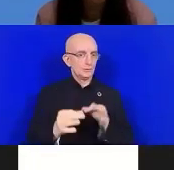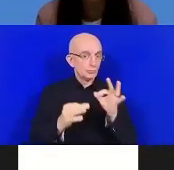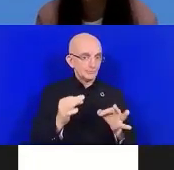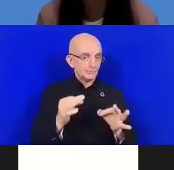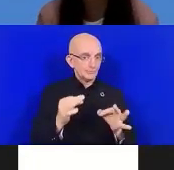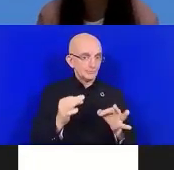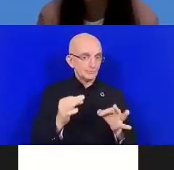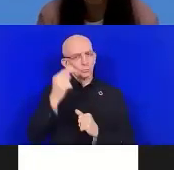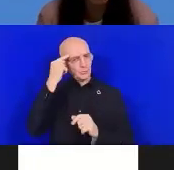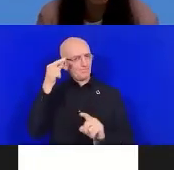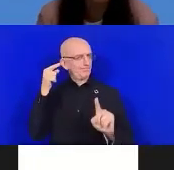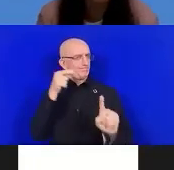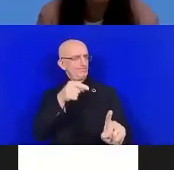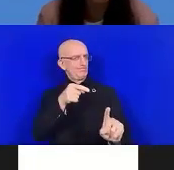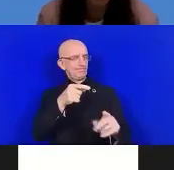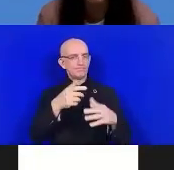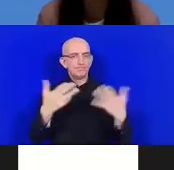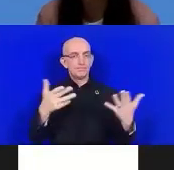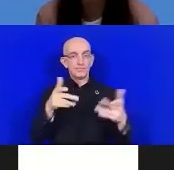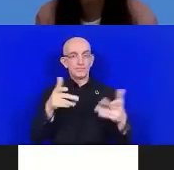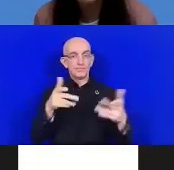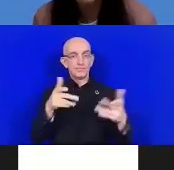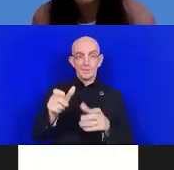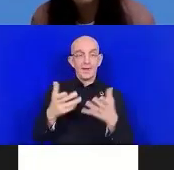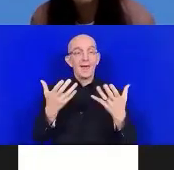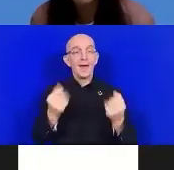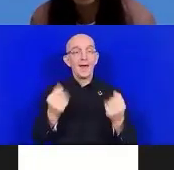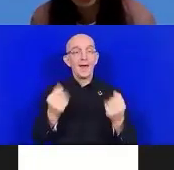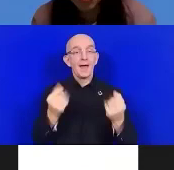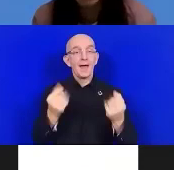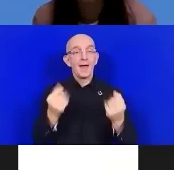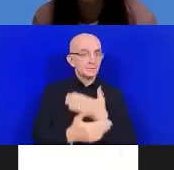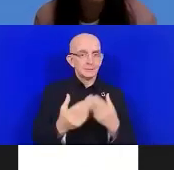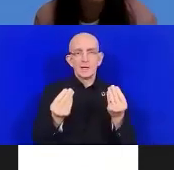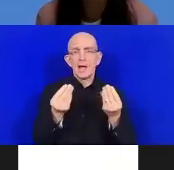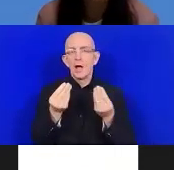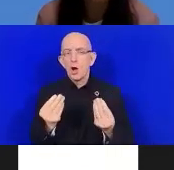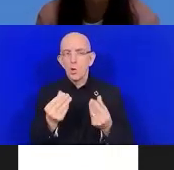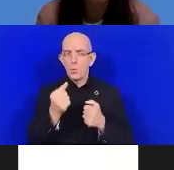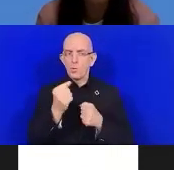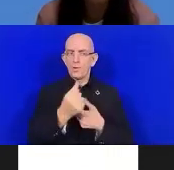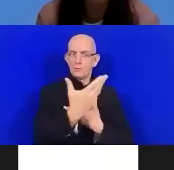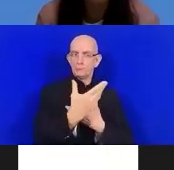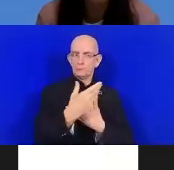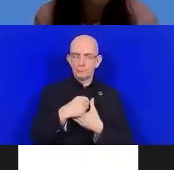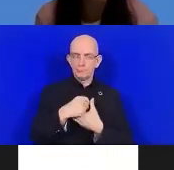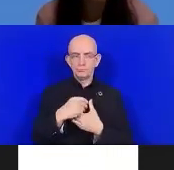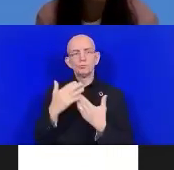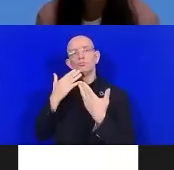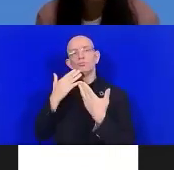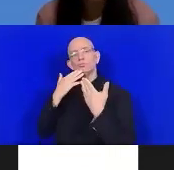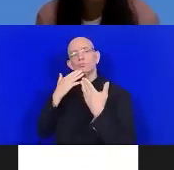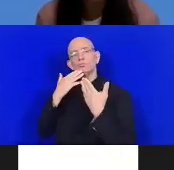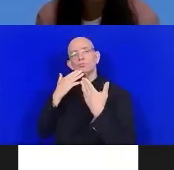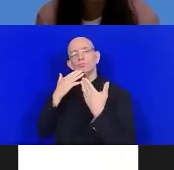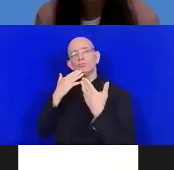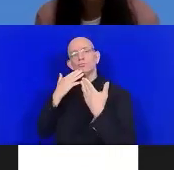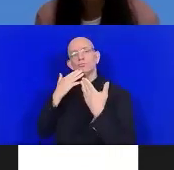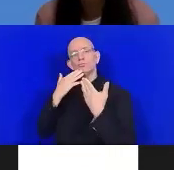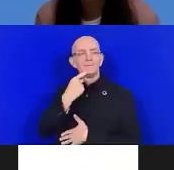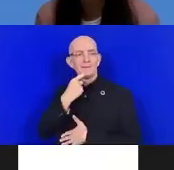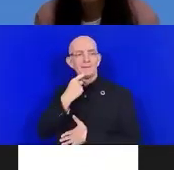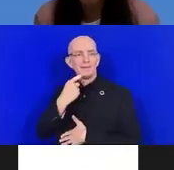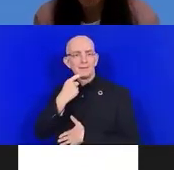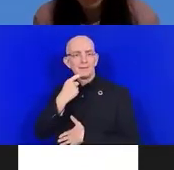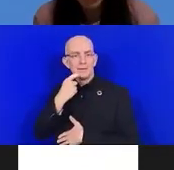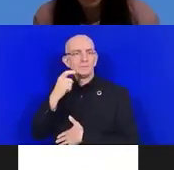gouvernemental, le gouvernement de la Corée, pour cette réunion inclusive